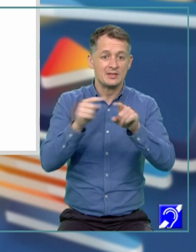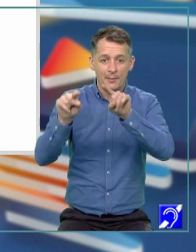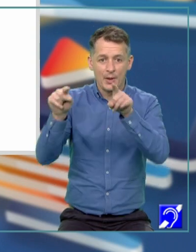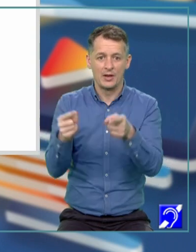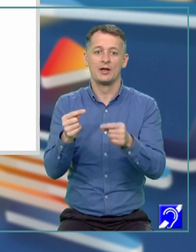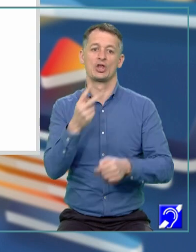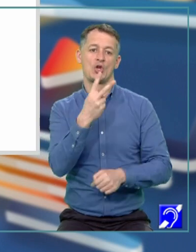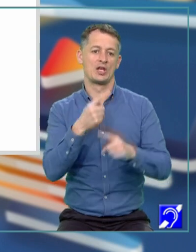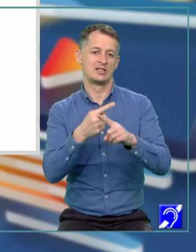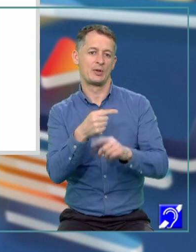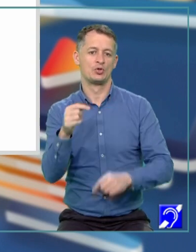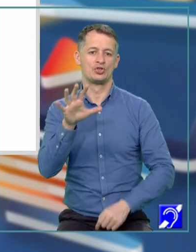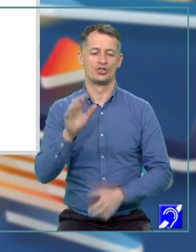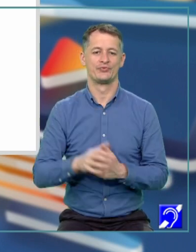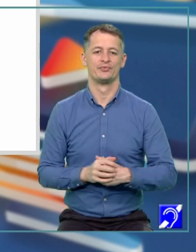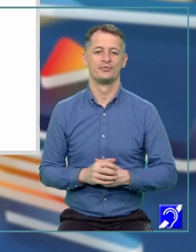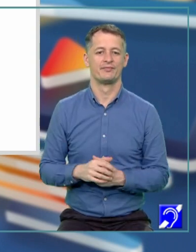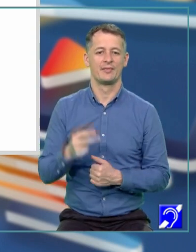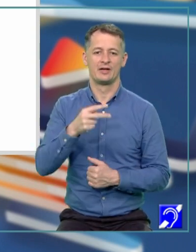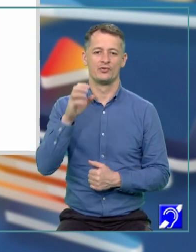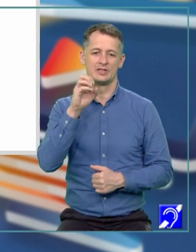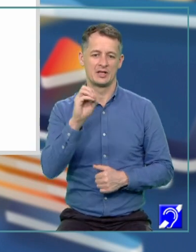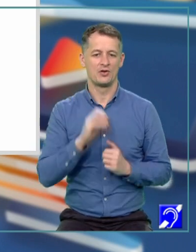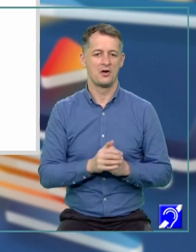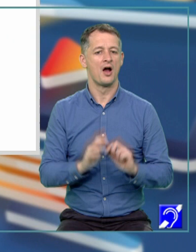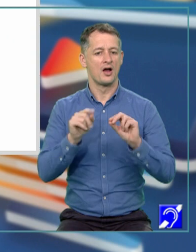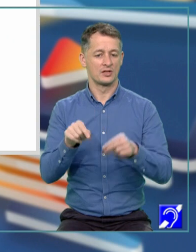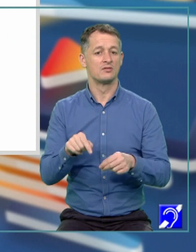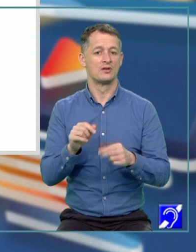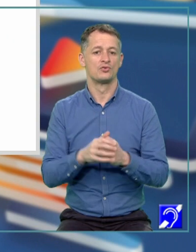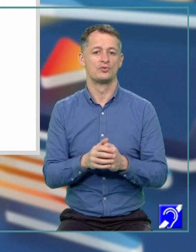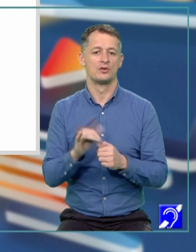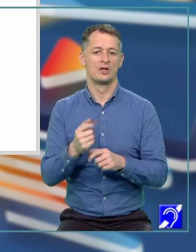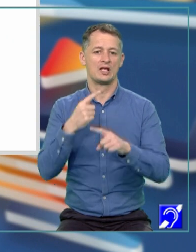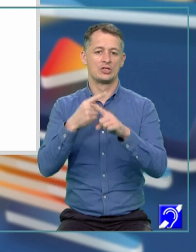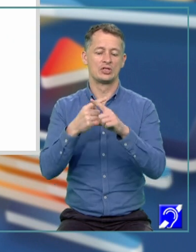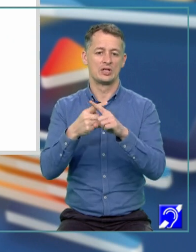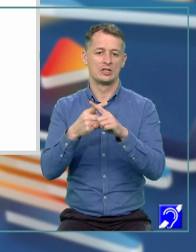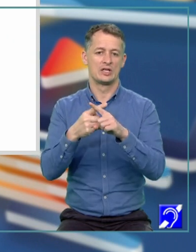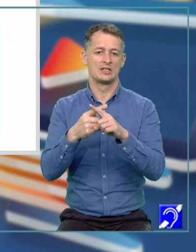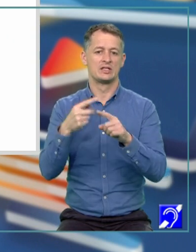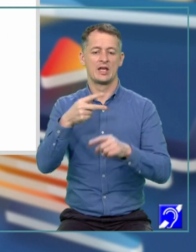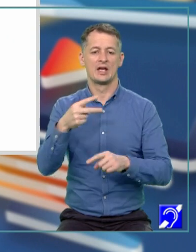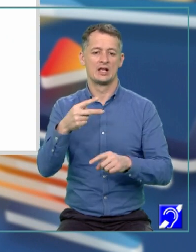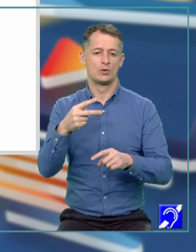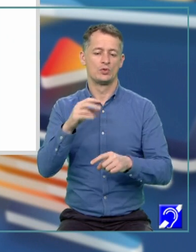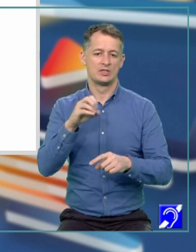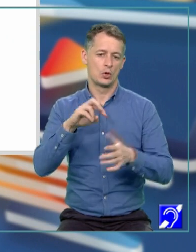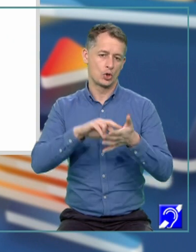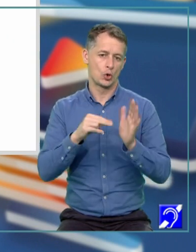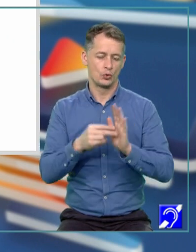Ori X pe lângă 2X minus 5 este egal cu 0, ne conduce odată la soluția X egal cu 0,